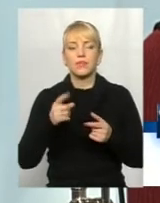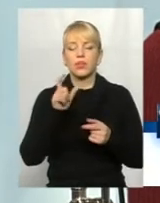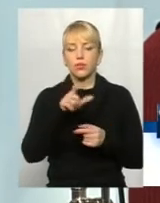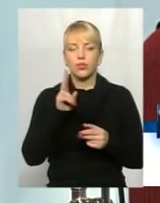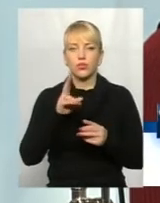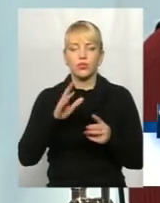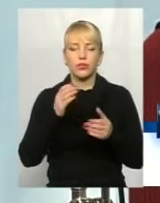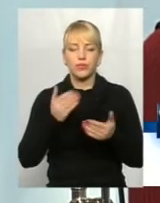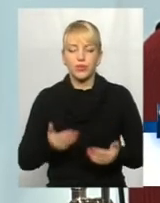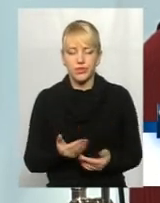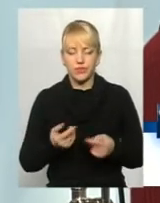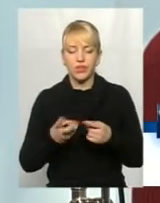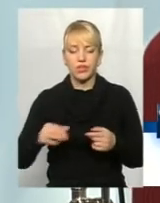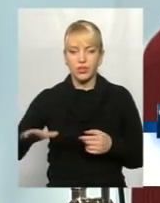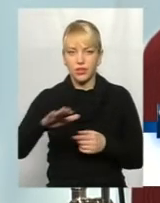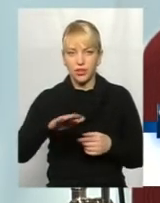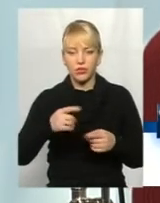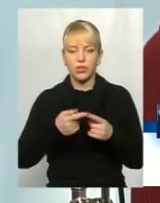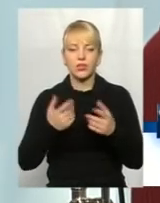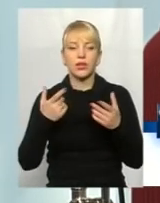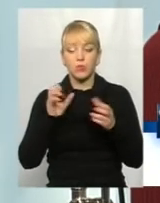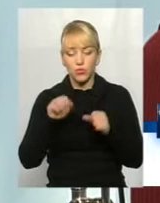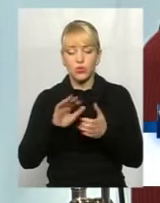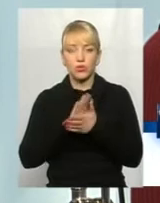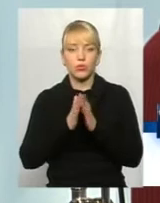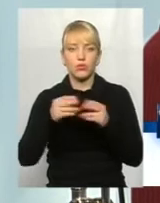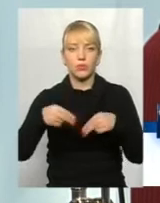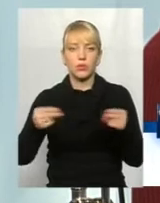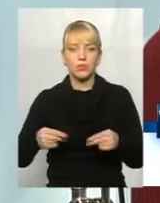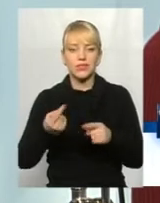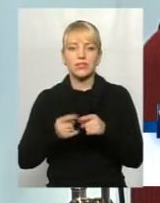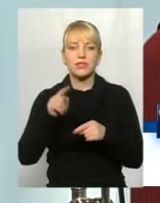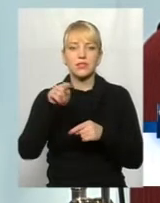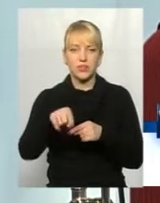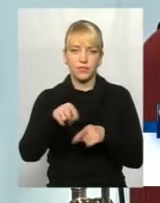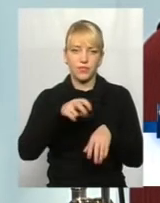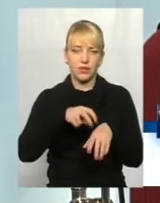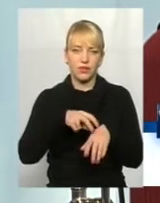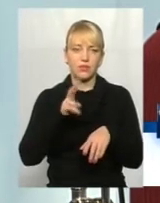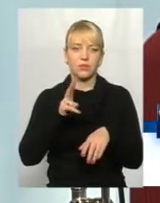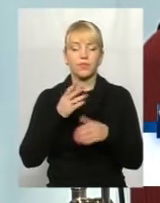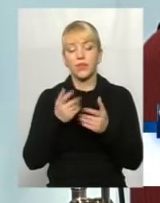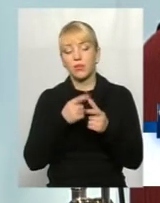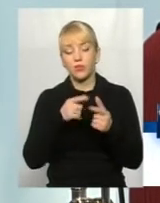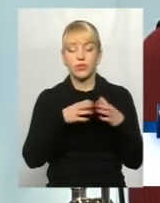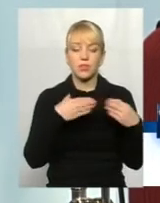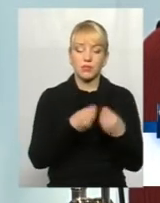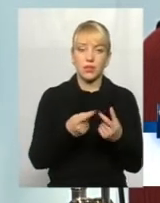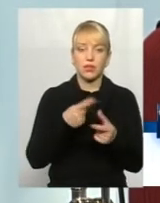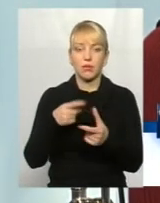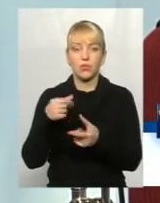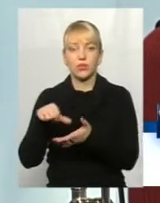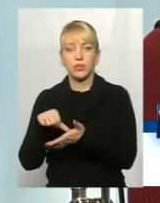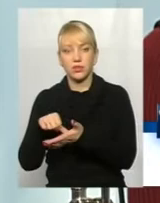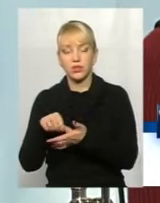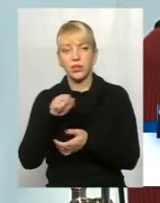на якій працює цей лікар, вони можуть заключати договори і саме із тим лікарем, який є або сімейною, або дільничим. Але